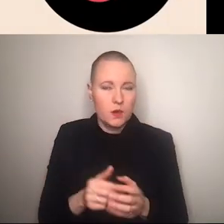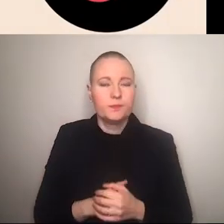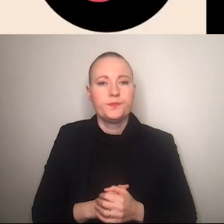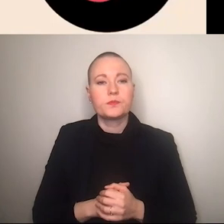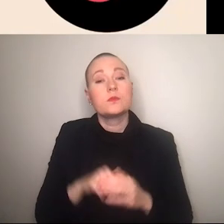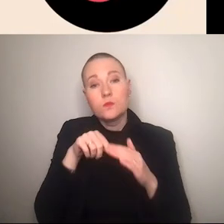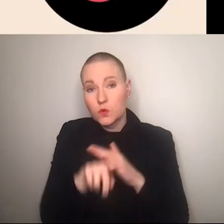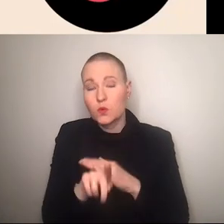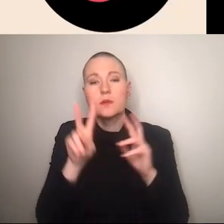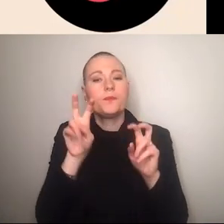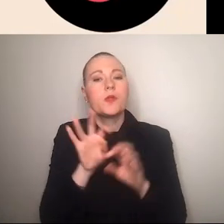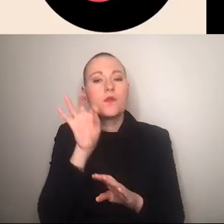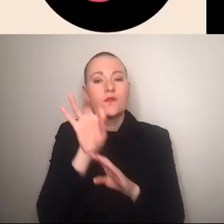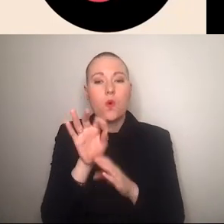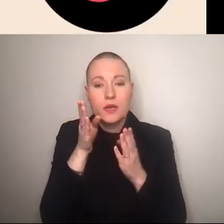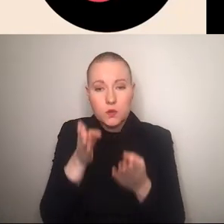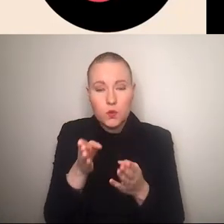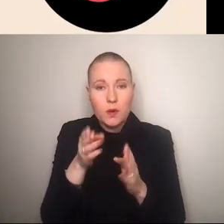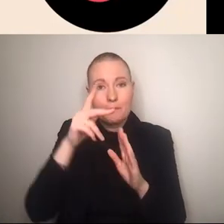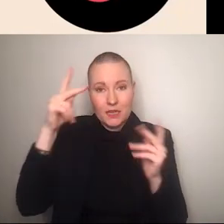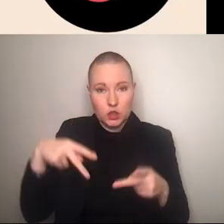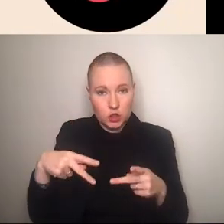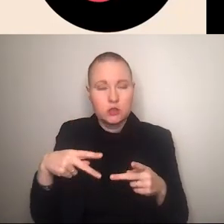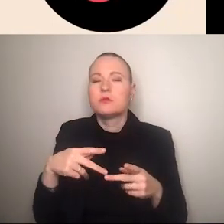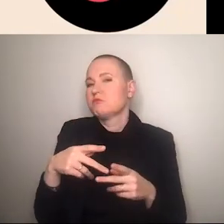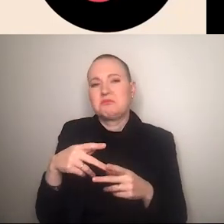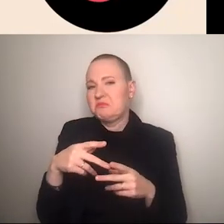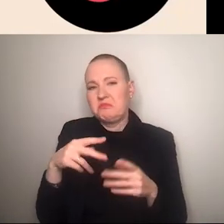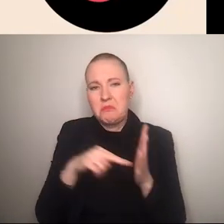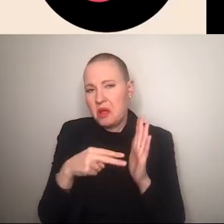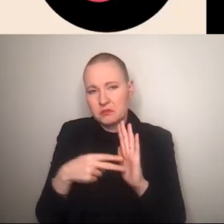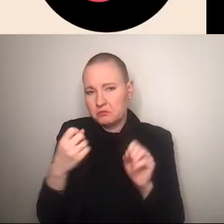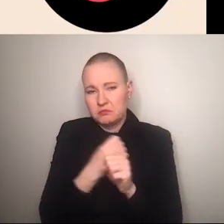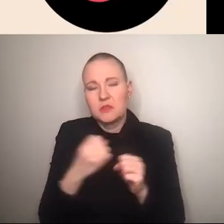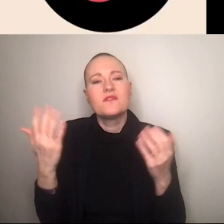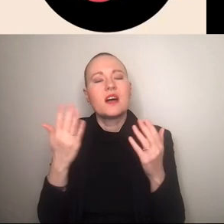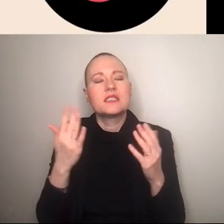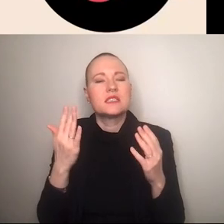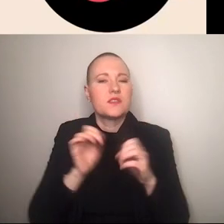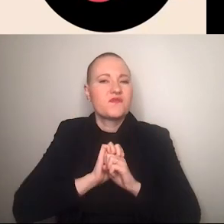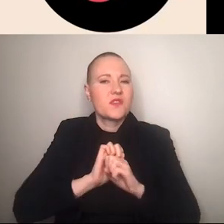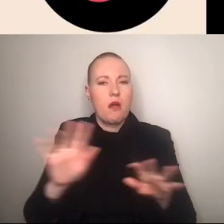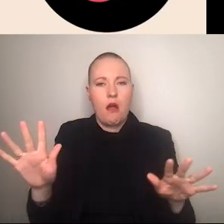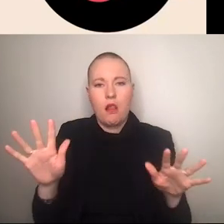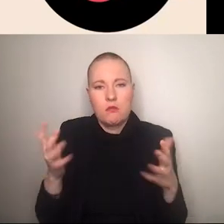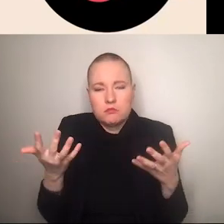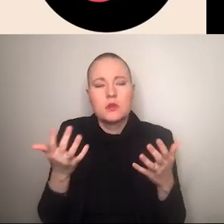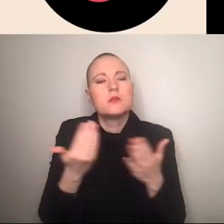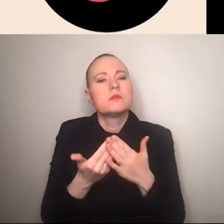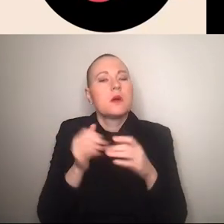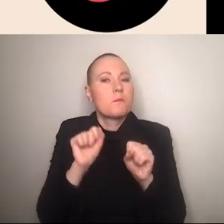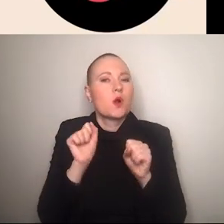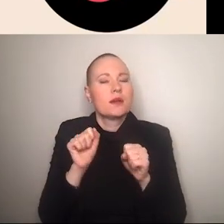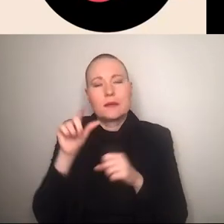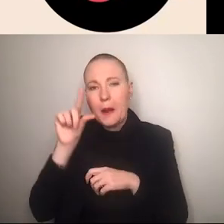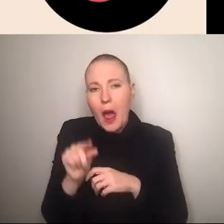durch diese for you page ist auch kaum planbar was viral geht umso können auch beispielsweise relativ kleine accounts mit relativ wenig